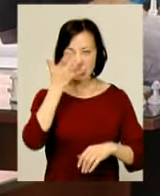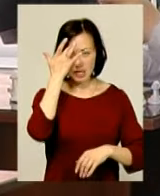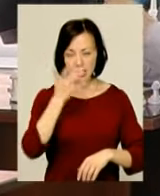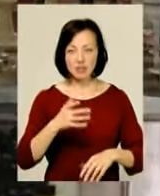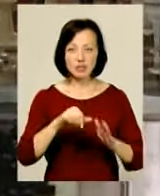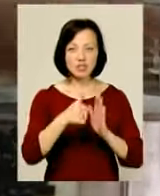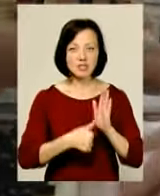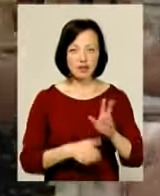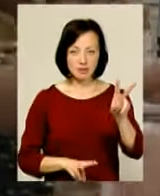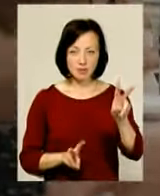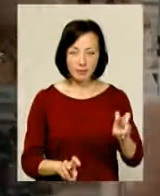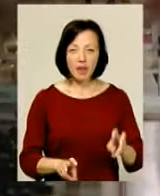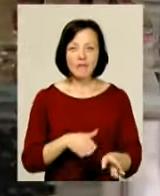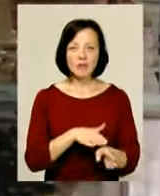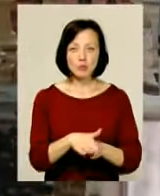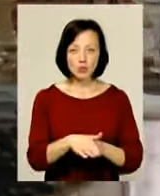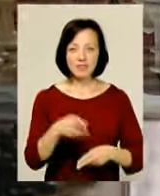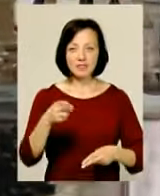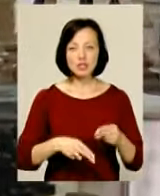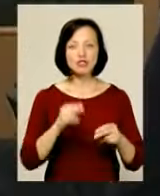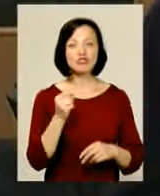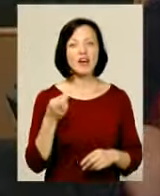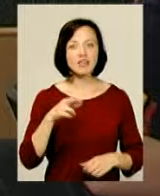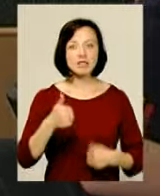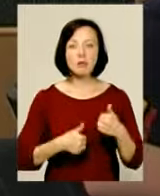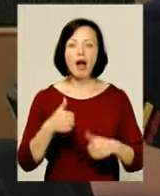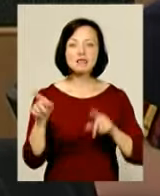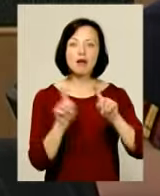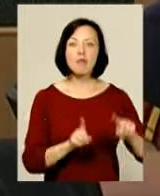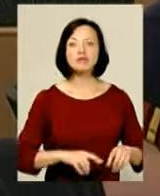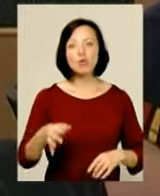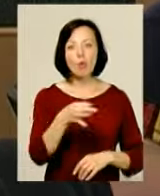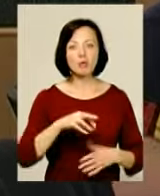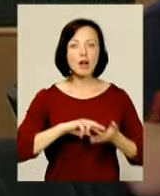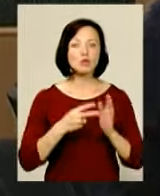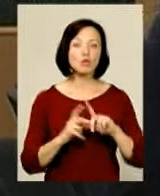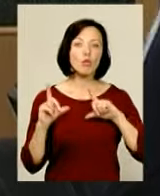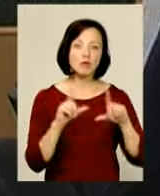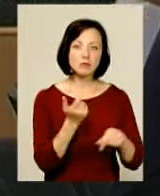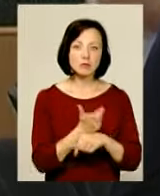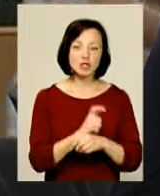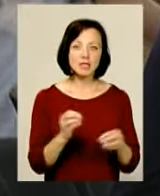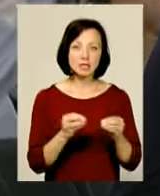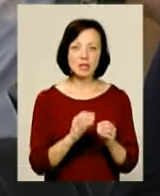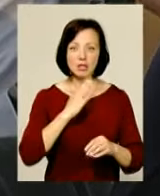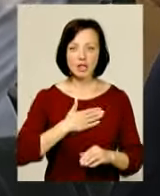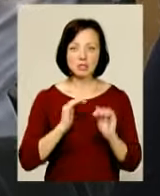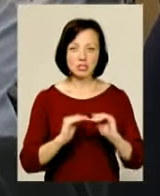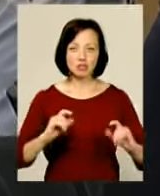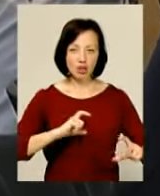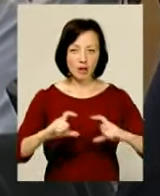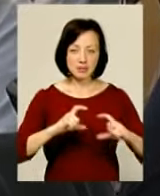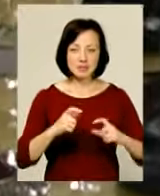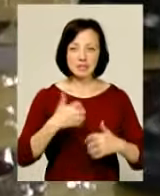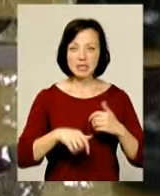-2016». Він відбудеться в кінці червня. На змагання до Закарпатської області планують поїхати більше десятка наших шахістів.